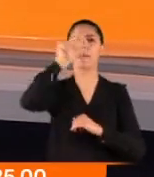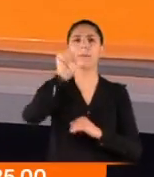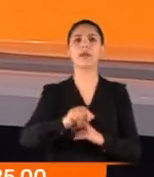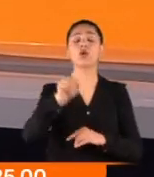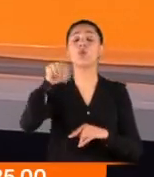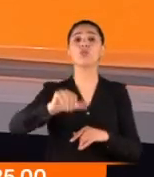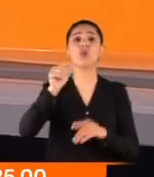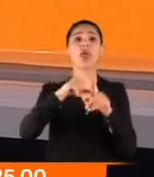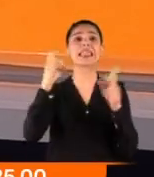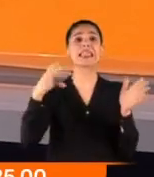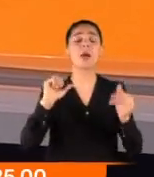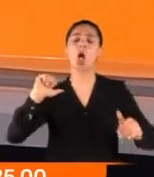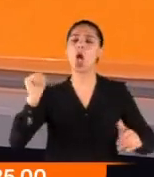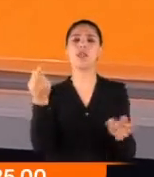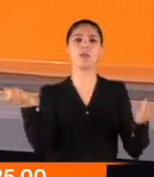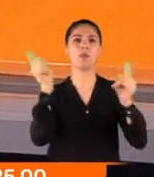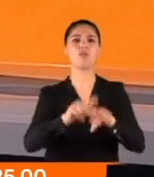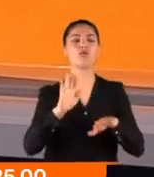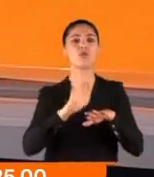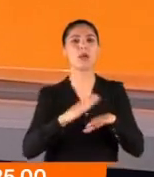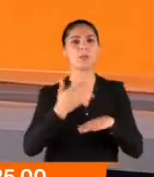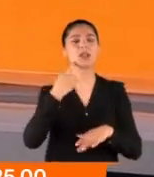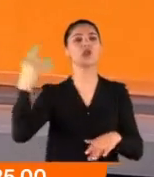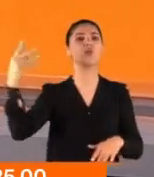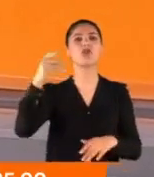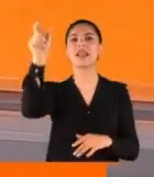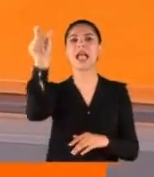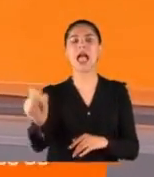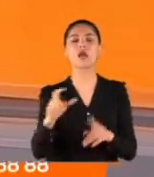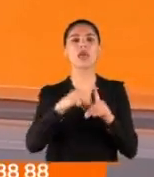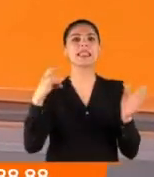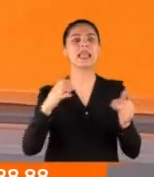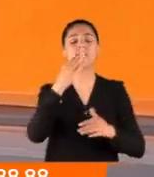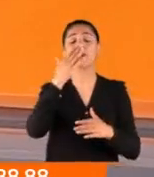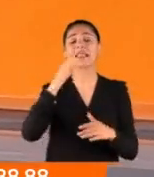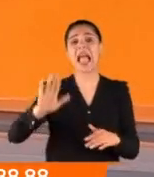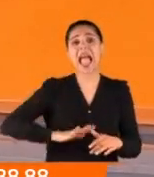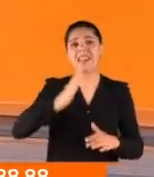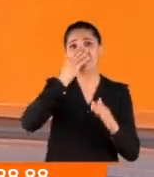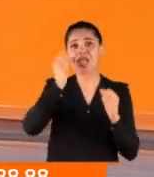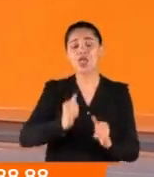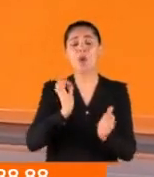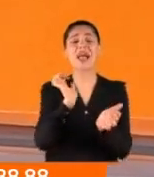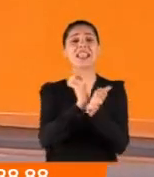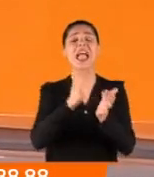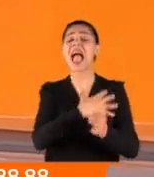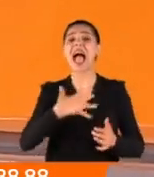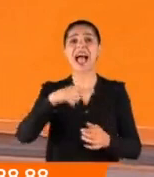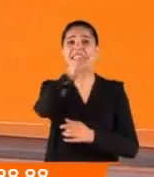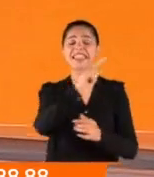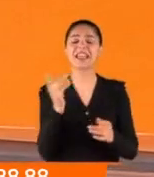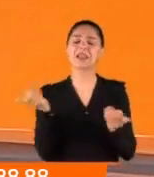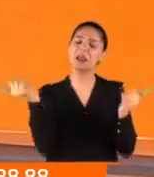Diyarbakır önemli bir buluşmaya ev sahipliği yaptı. Cumhurbaşkanı Recep Tayyip Erdoğan Diyarbakır'da evlat nöbetindeki annelerin yanına gitti.